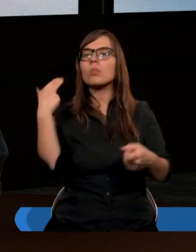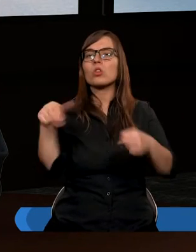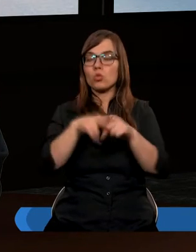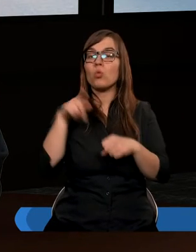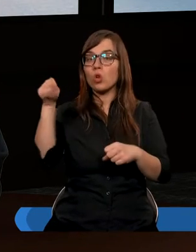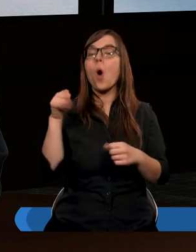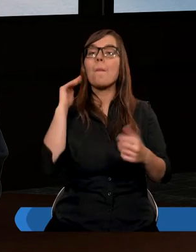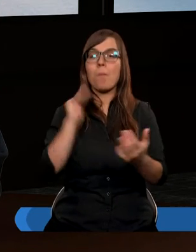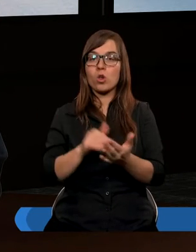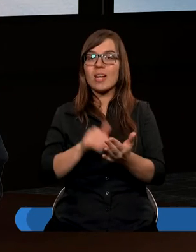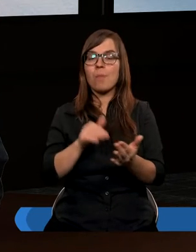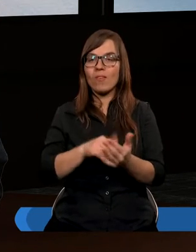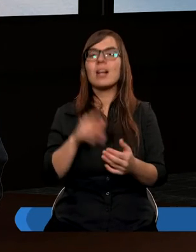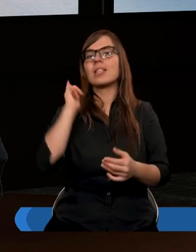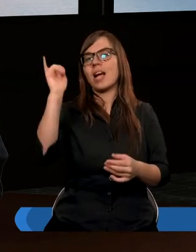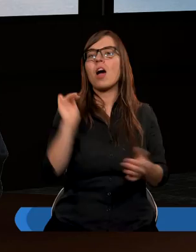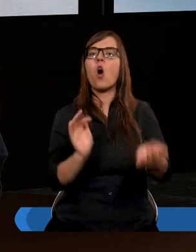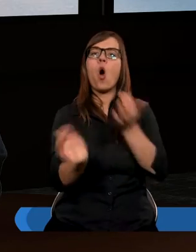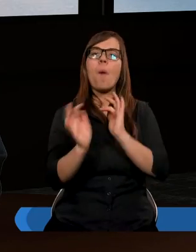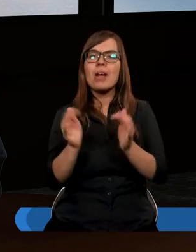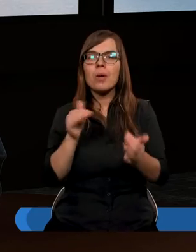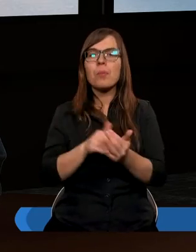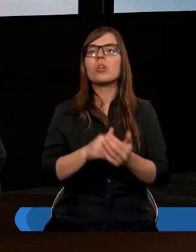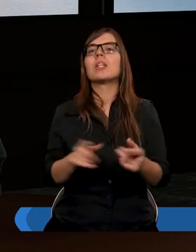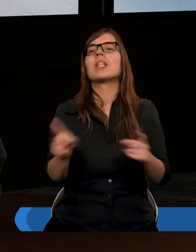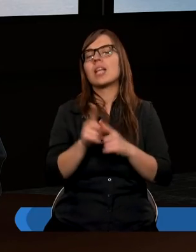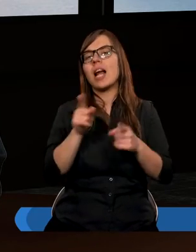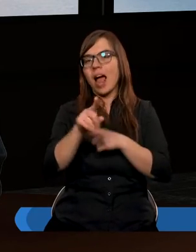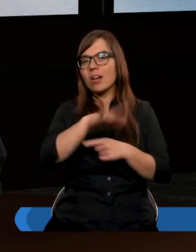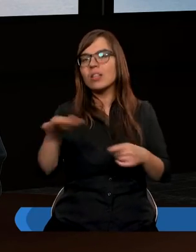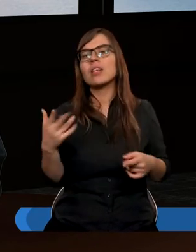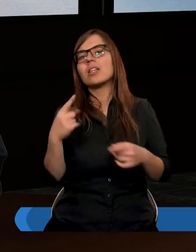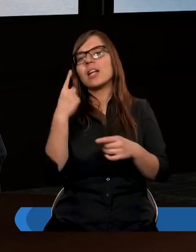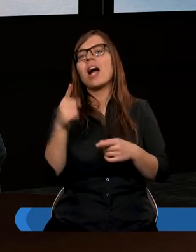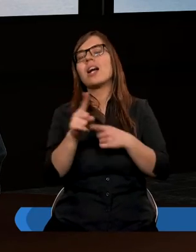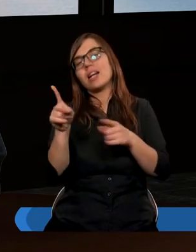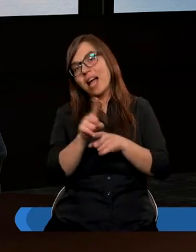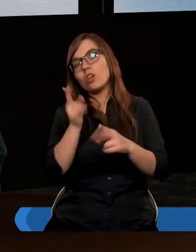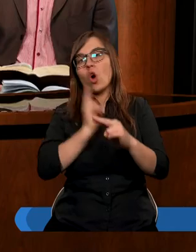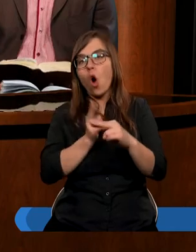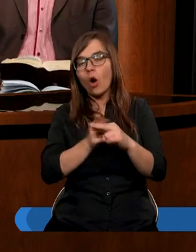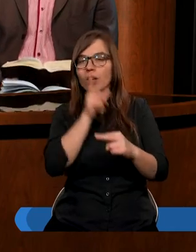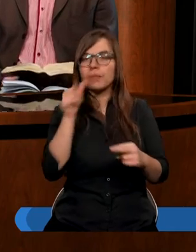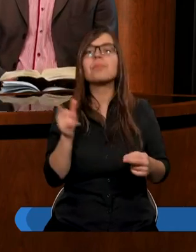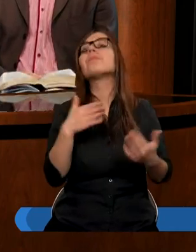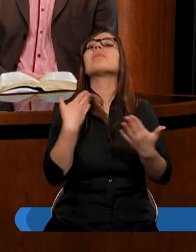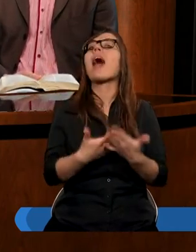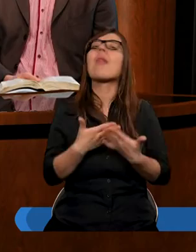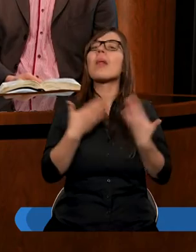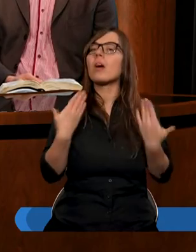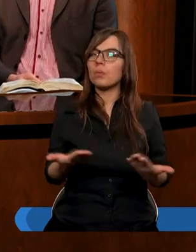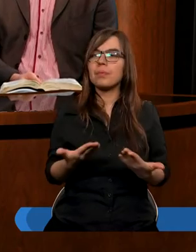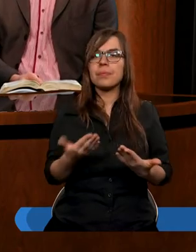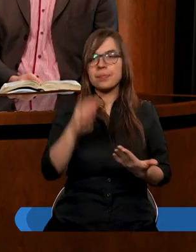Go potrzebowali. Jego opieki potrzebowali. Miał czas dla dzieci i miał czas dla chorych. I dlatego